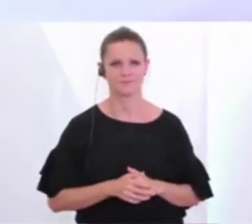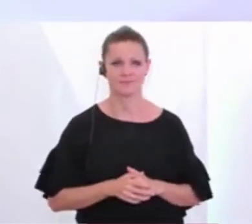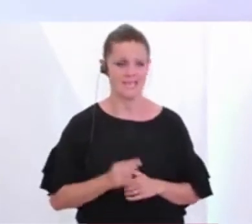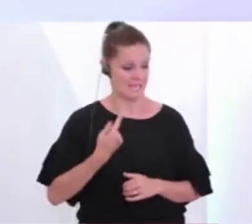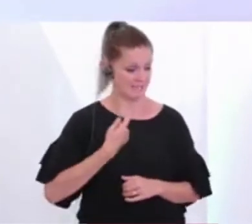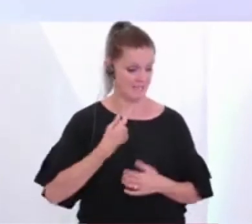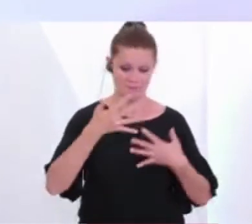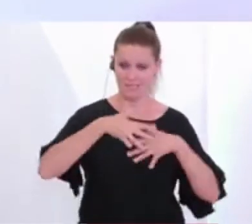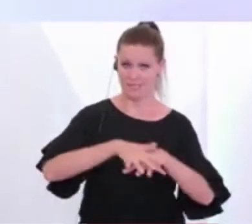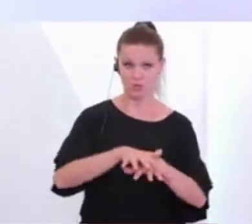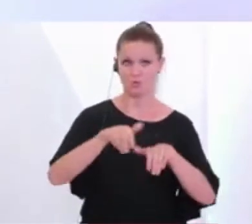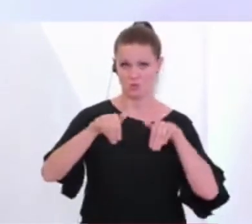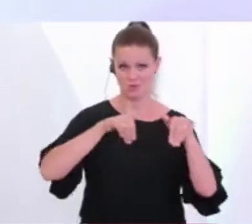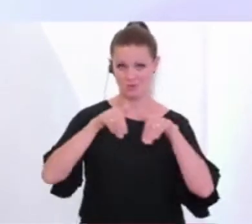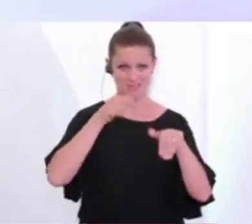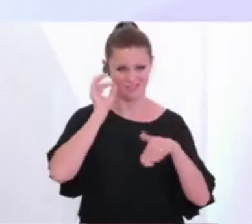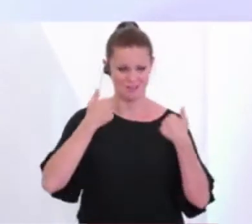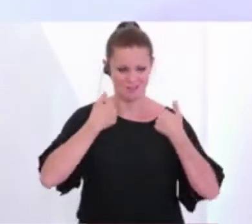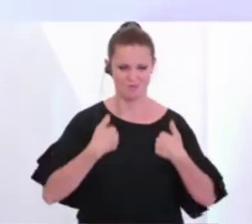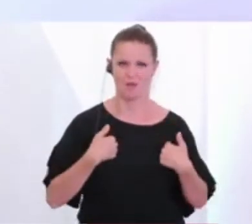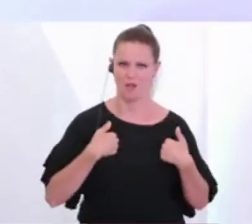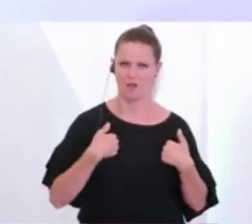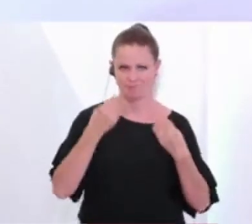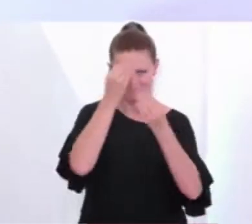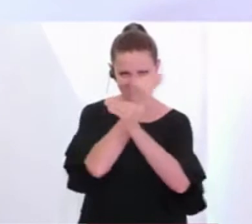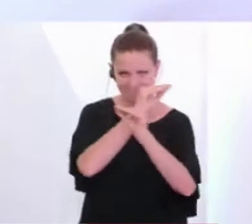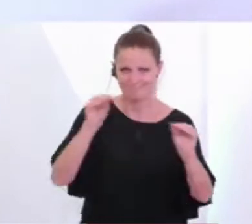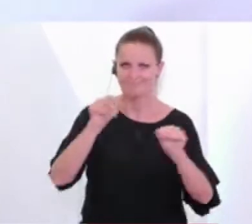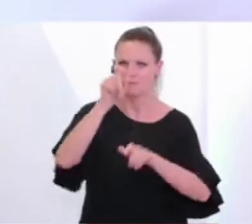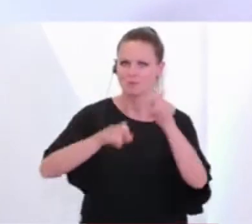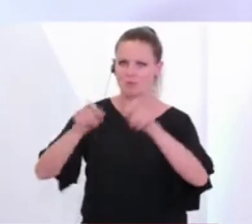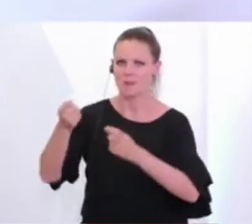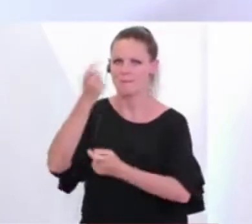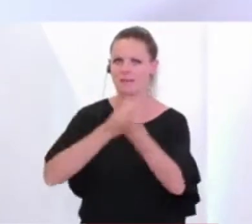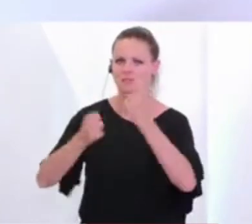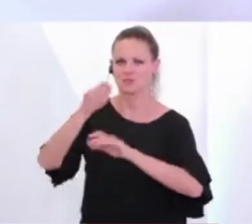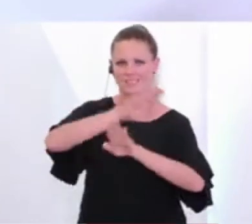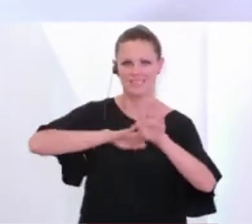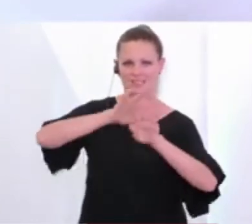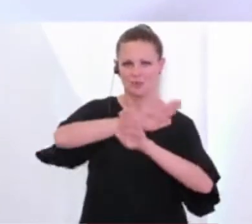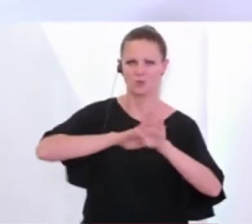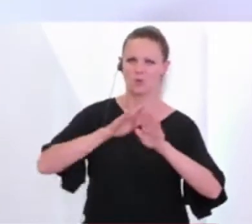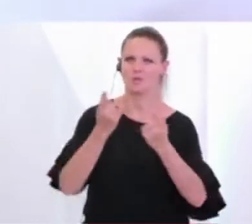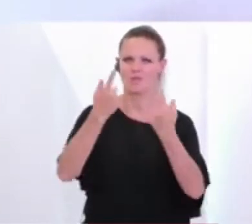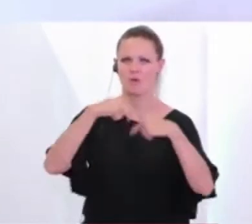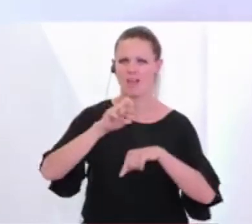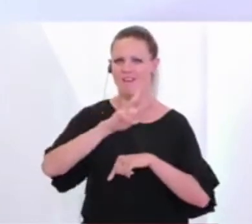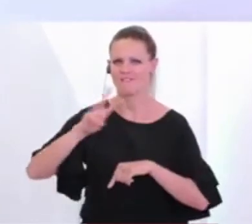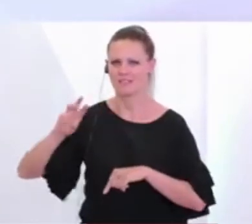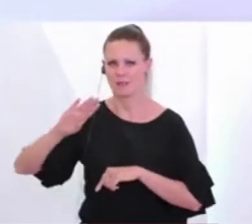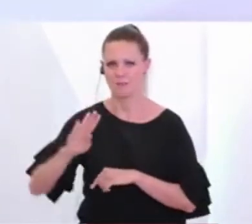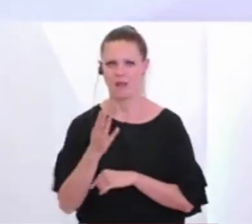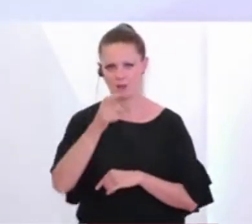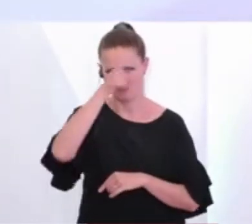Integrationsministerin an alle Menschen mit Migrationshintergrund mit einem Background aus den Ländern des Westbalkans und auch aus der Türkei.